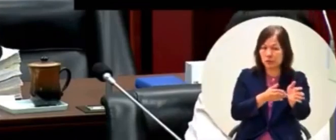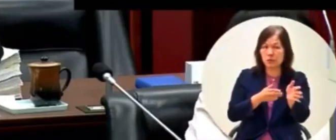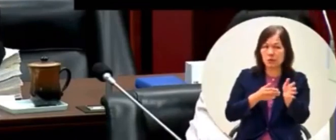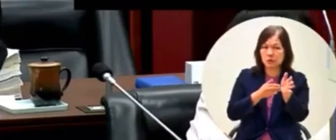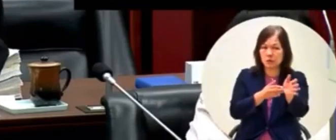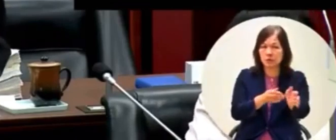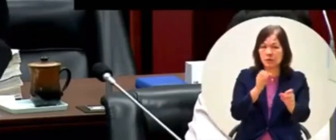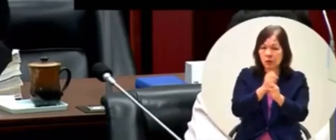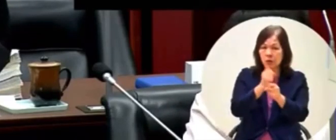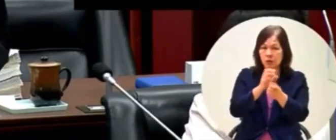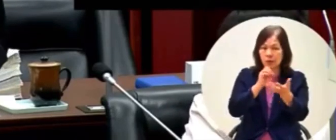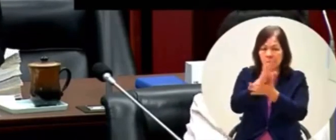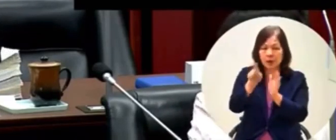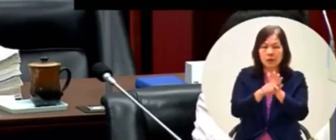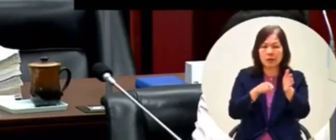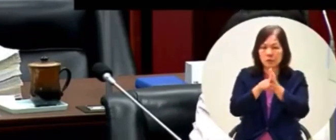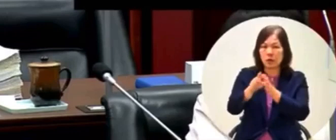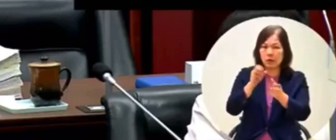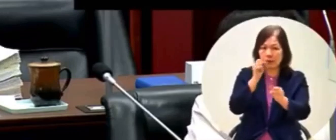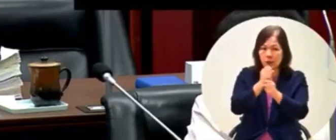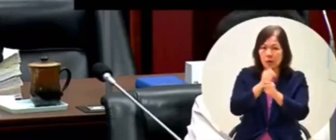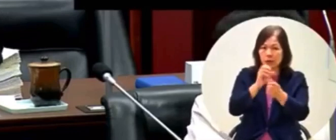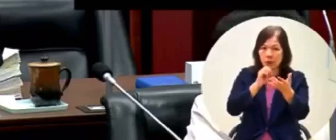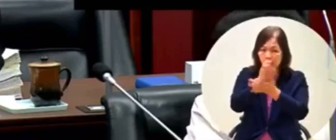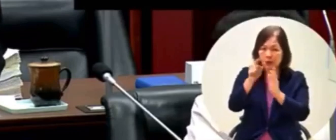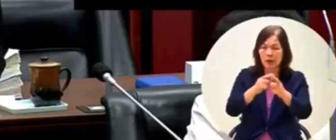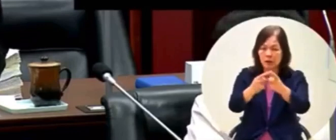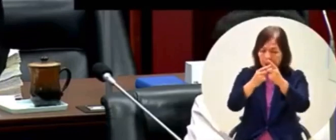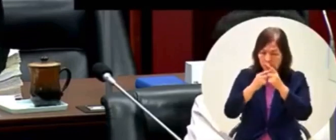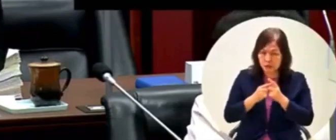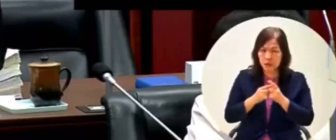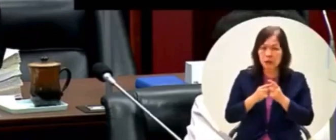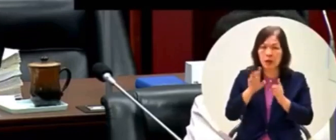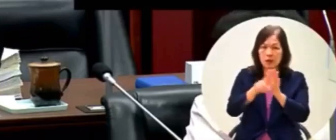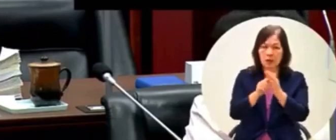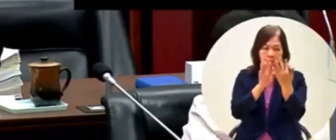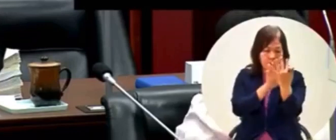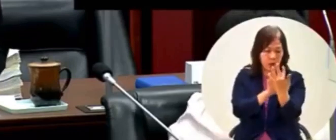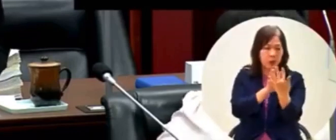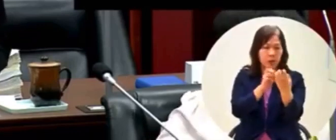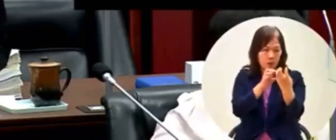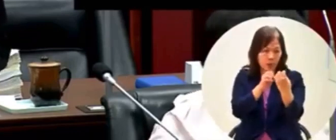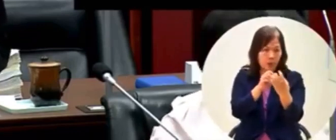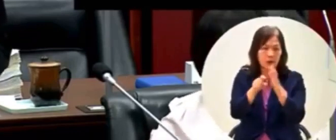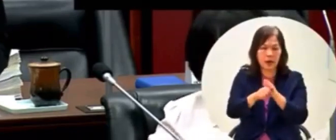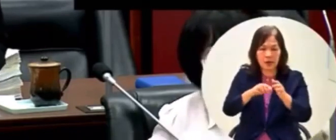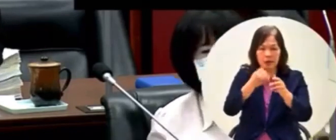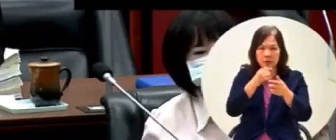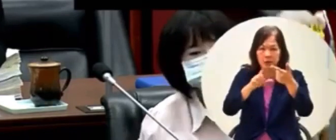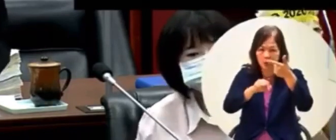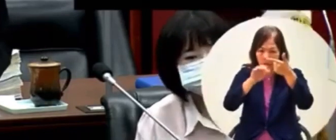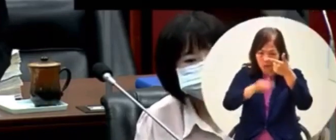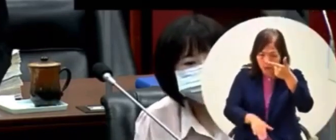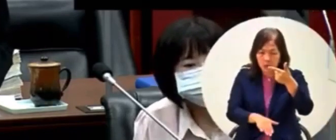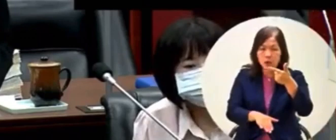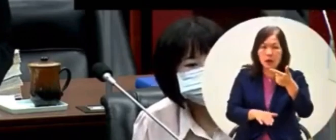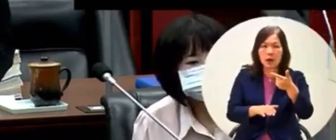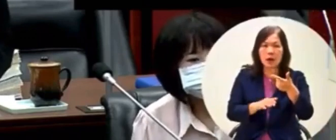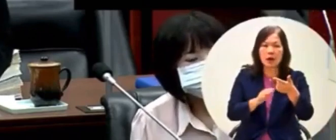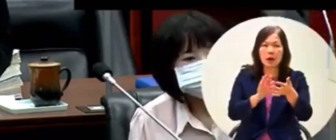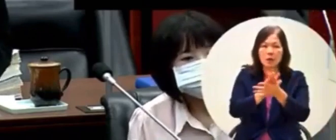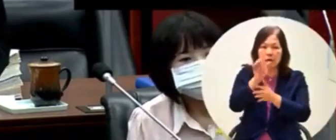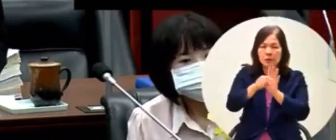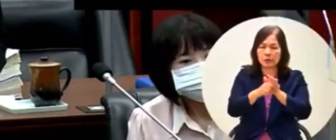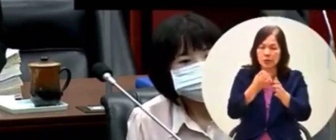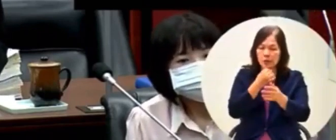騙人鬼的專案報告你來現場親自面對議會說下半年會提出一個具